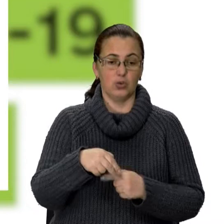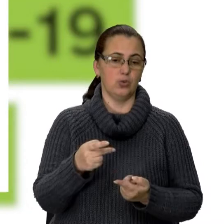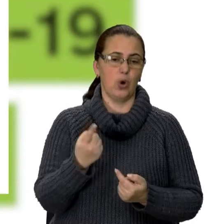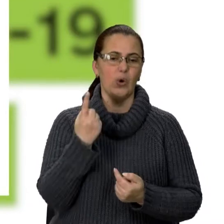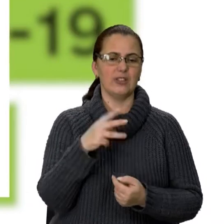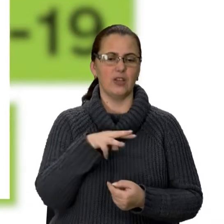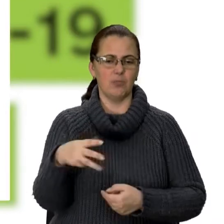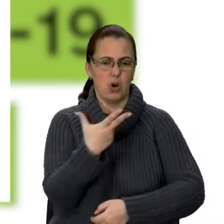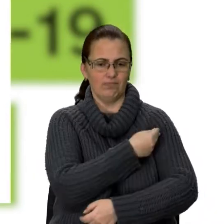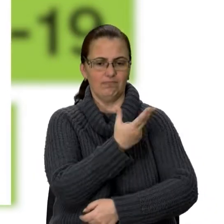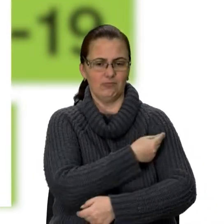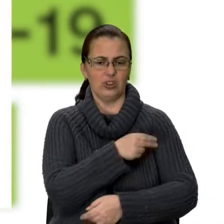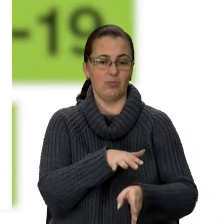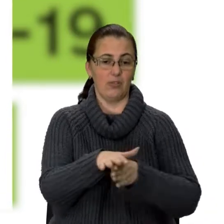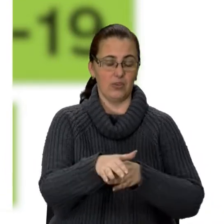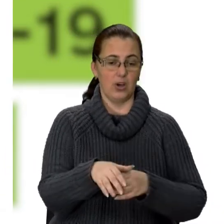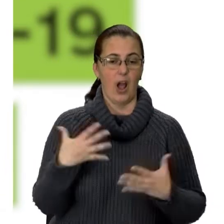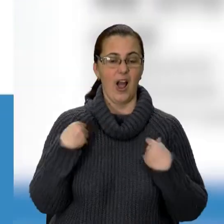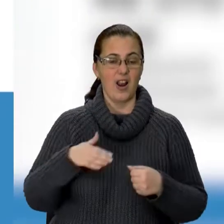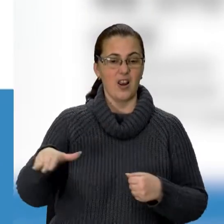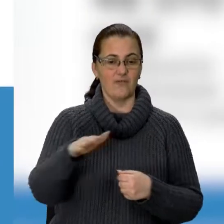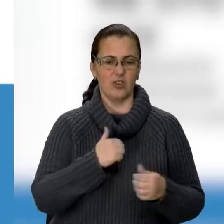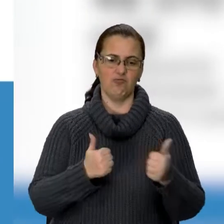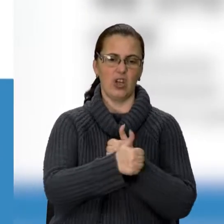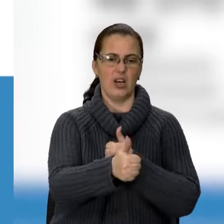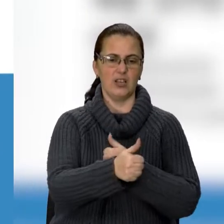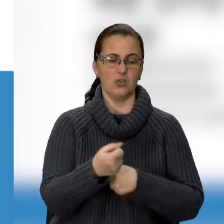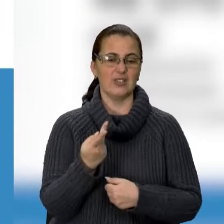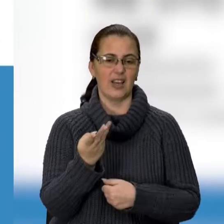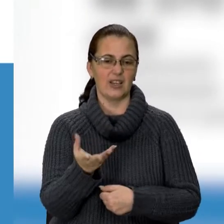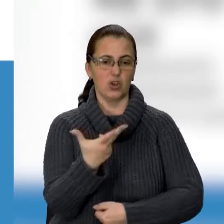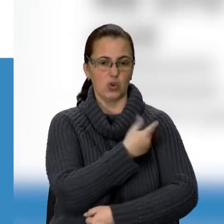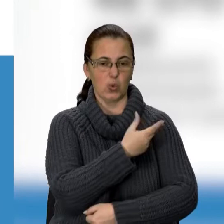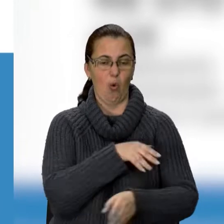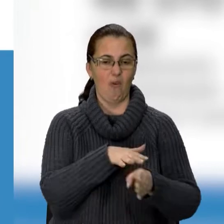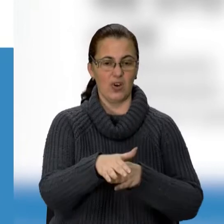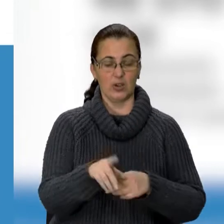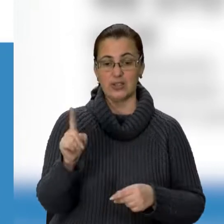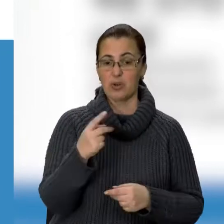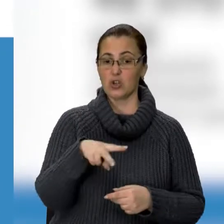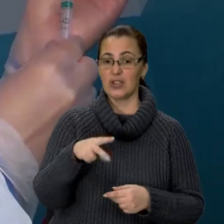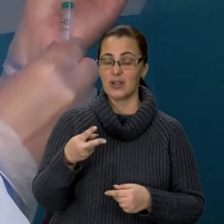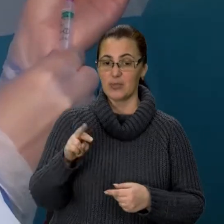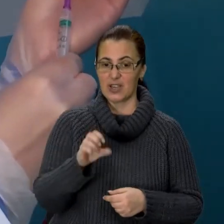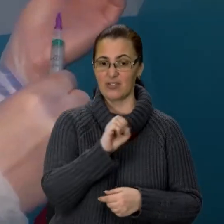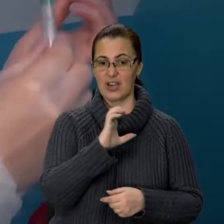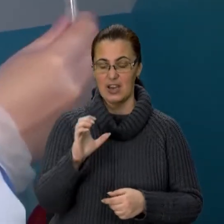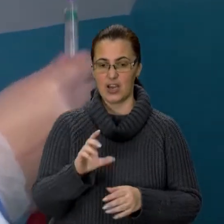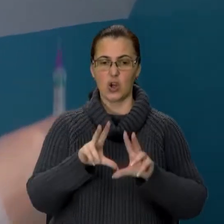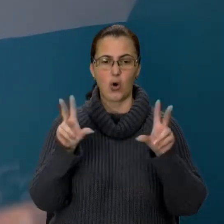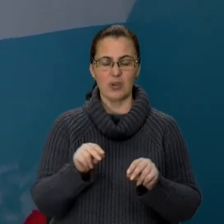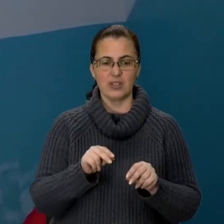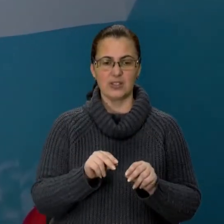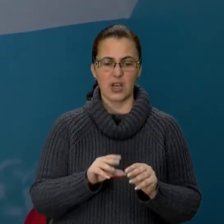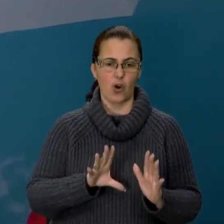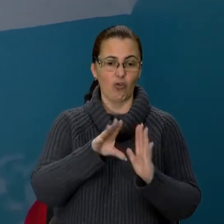коронавірусу. Львівщина серед лідерів за кількістю імунізованих. Тим часом у ЄС уже з 1 липня обіцяють впровадити сертифікати